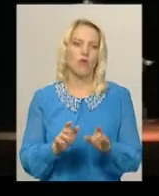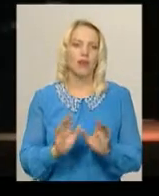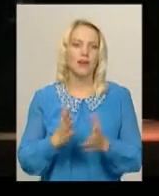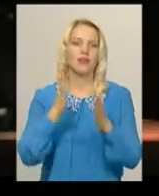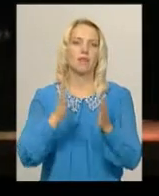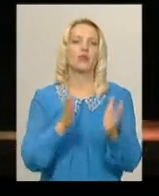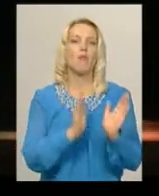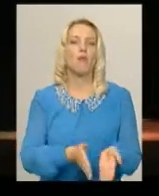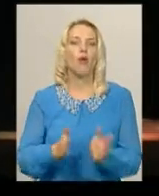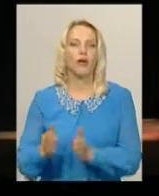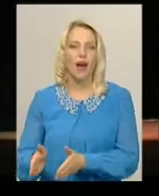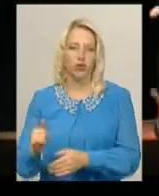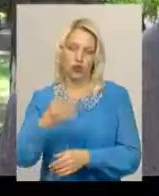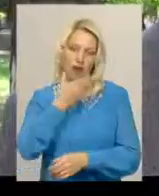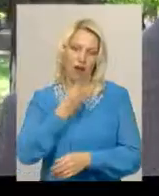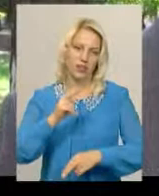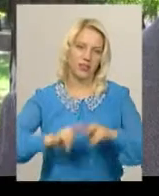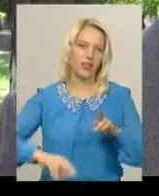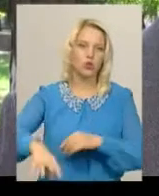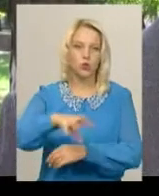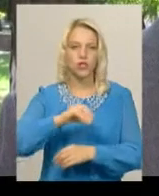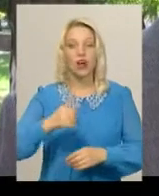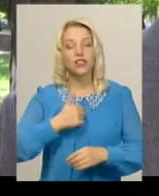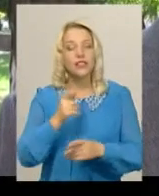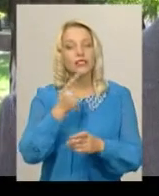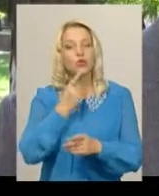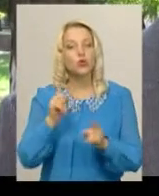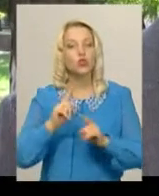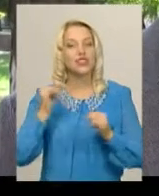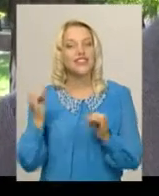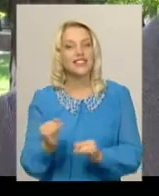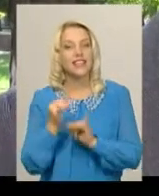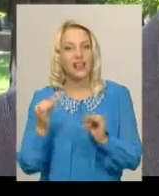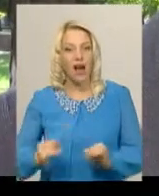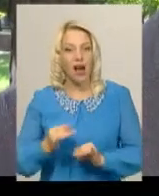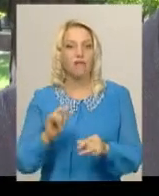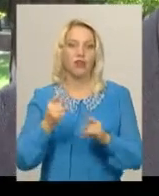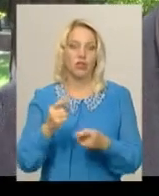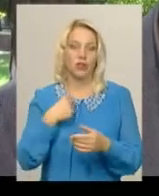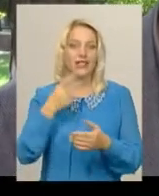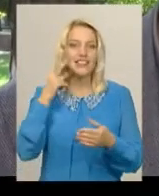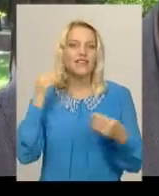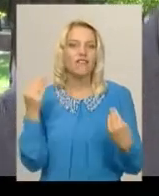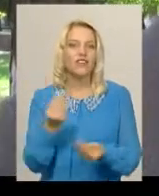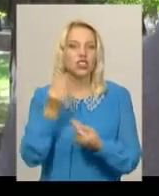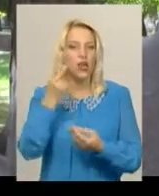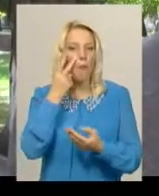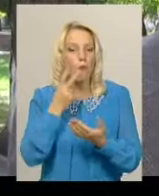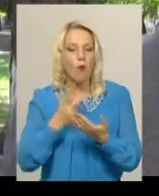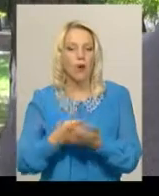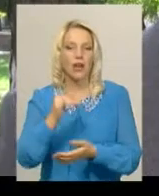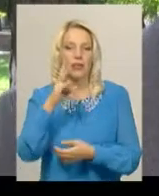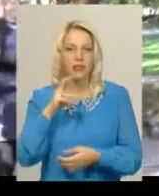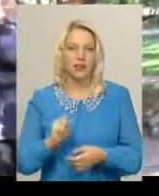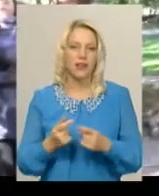гарний настрій у всіх. Хотілося щось спробувати, щось таки цікаве, тим паче, що в неї свіжий погляд на сучасну